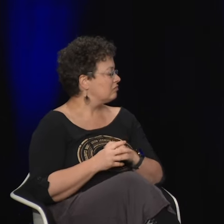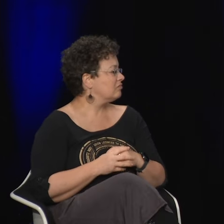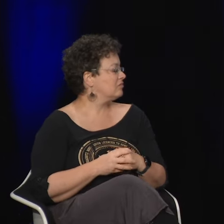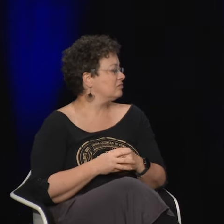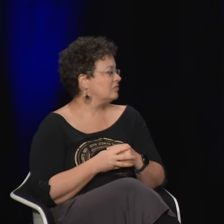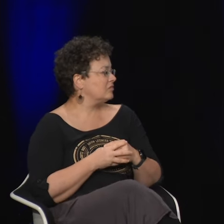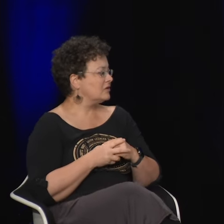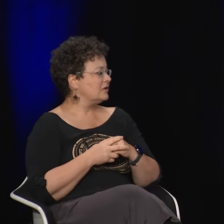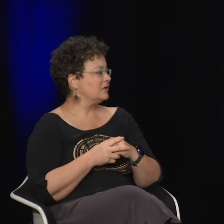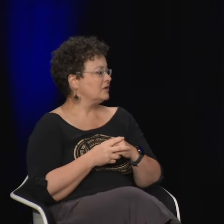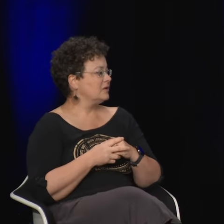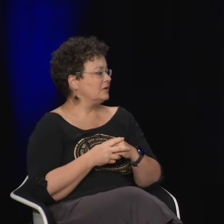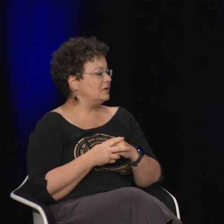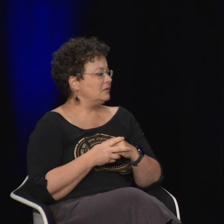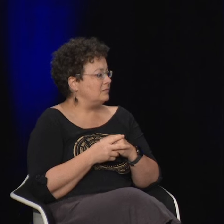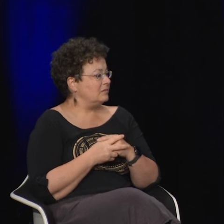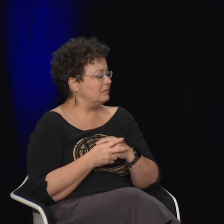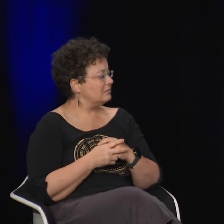quand même dans ces deux domaines